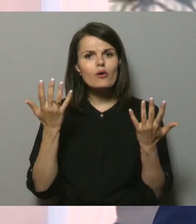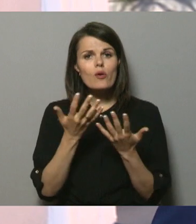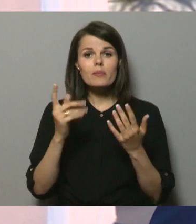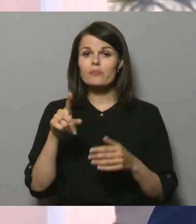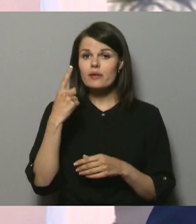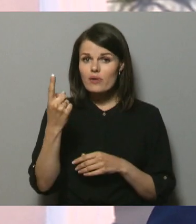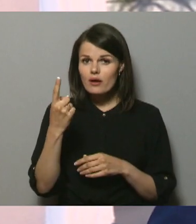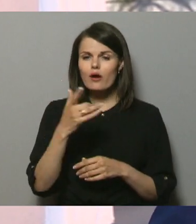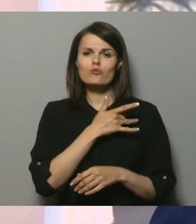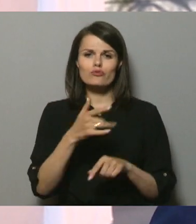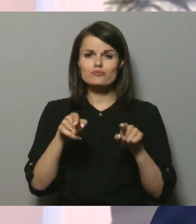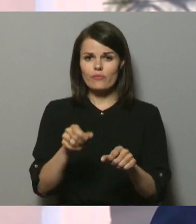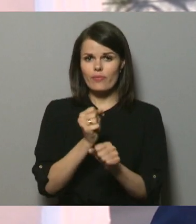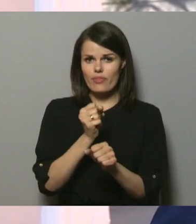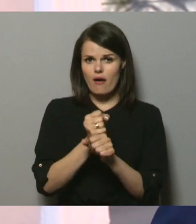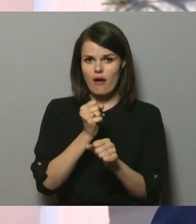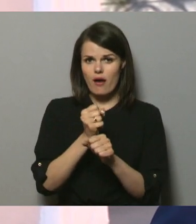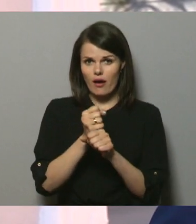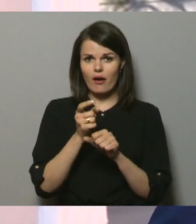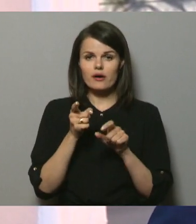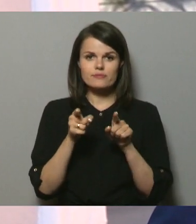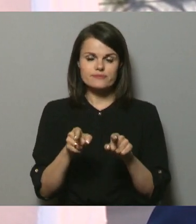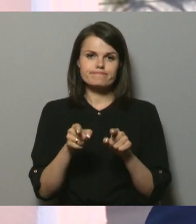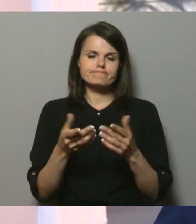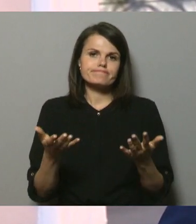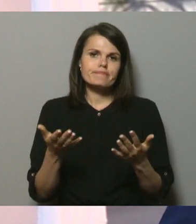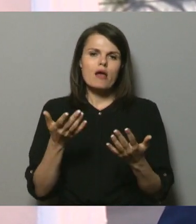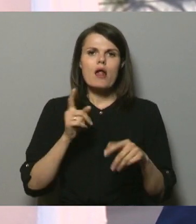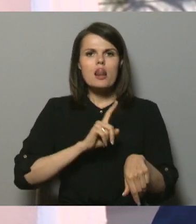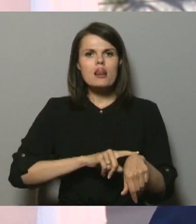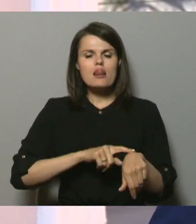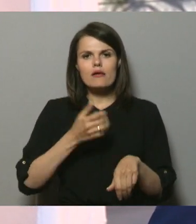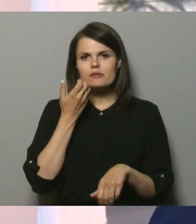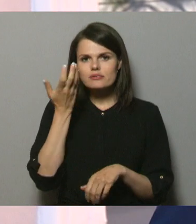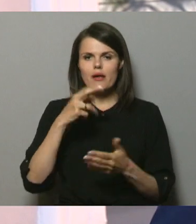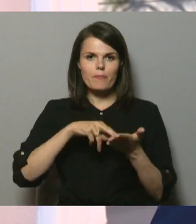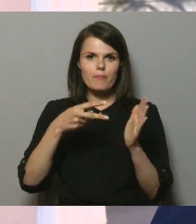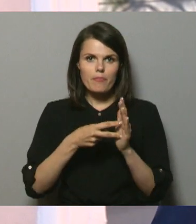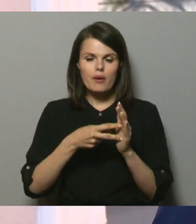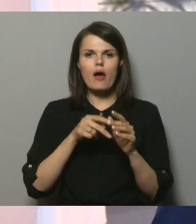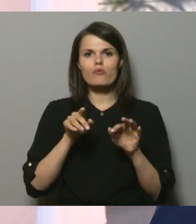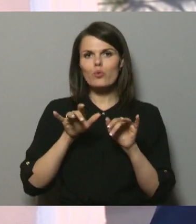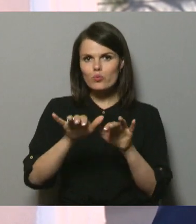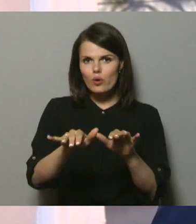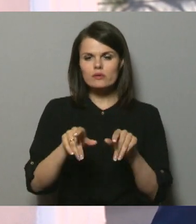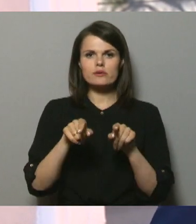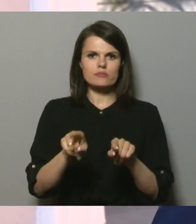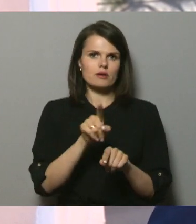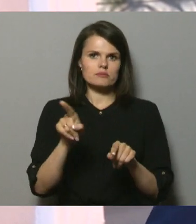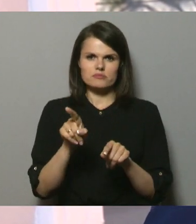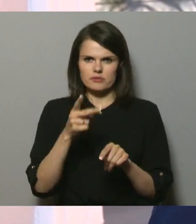Pirmkārt, droši vien šī darba, tas laiks, kad ir paredzēt tā norisa, tā ir mūsu prāt